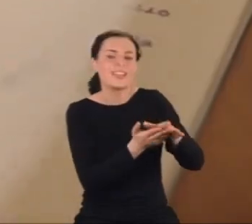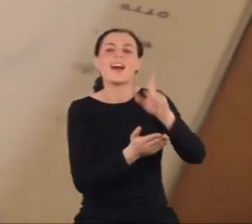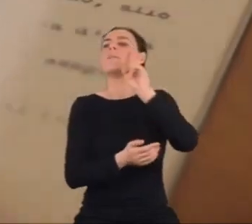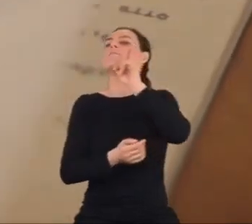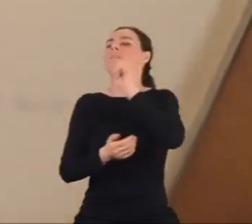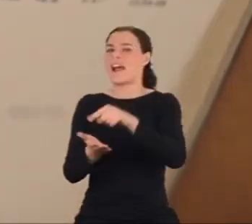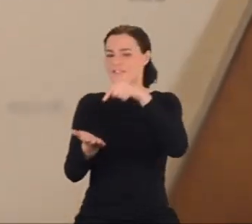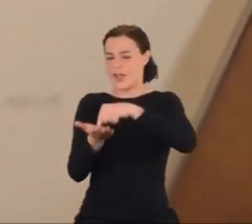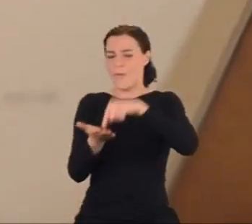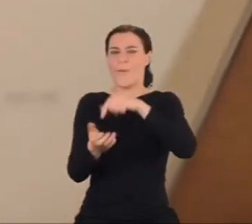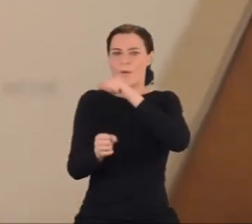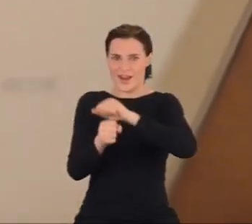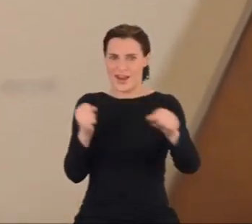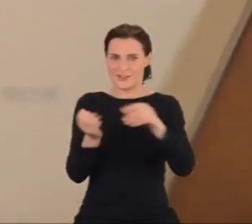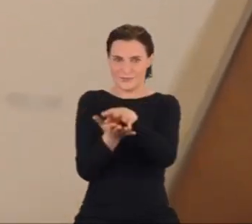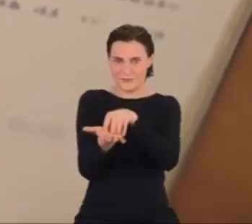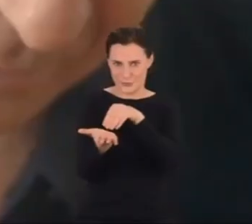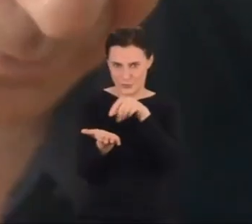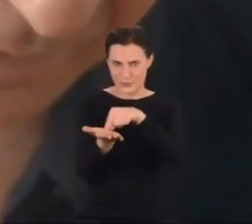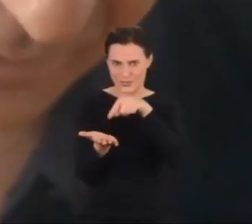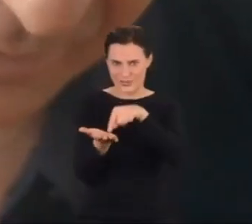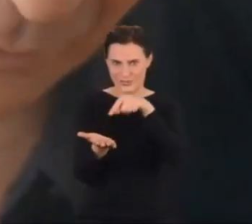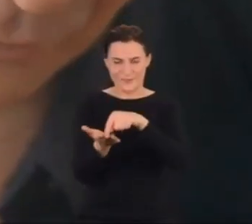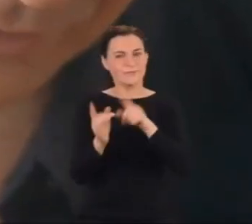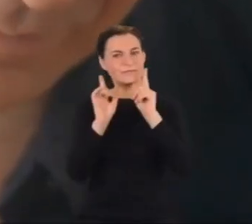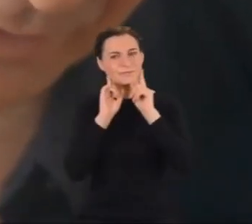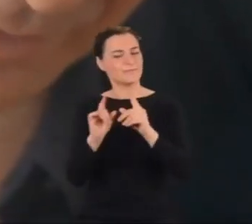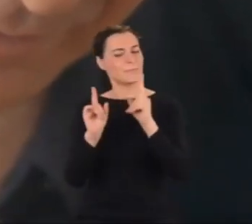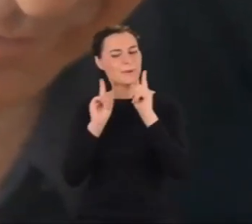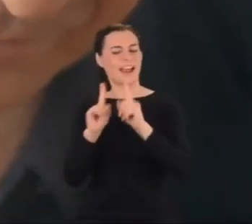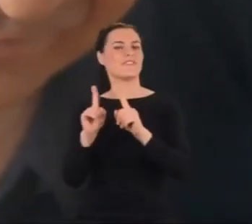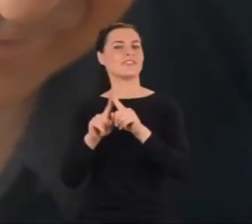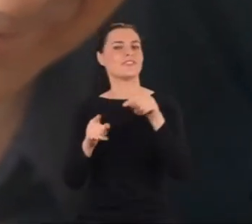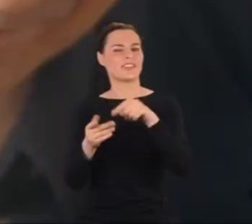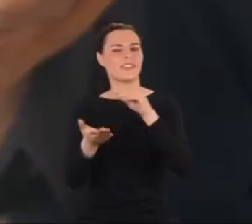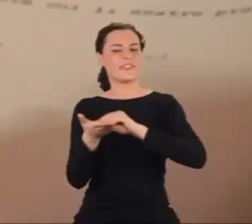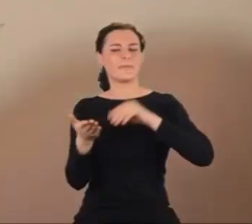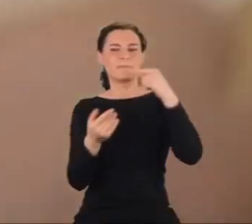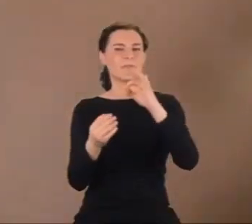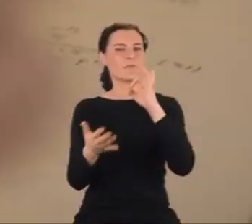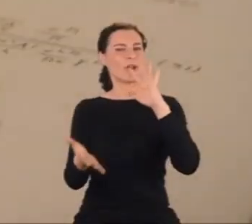się pojawiają. Tu widać prawdziwego majoranę.